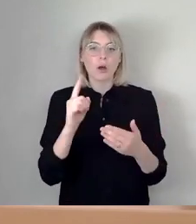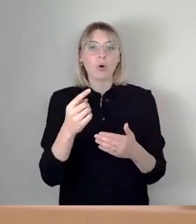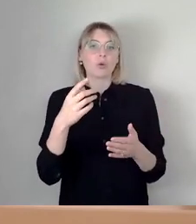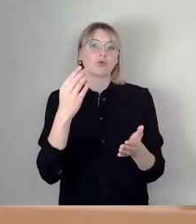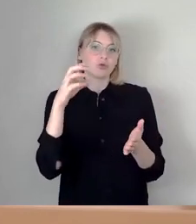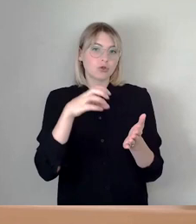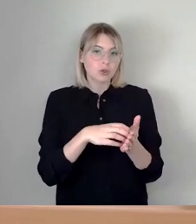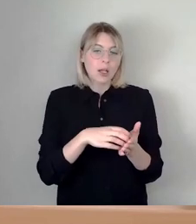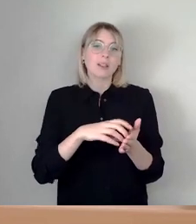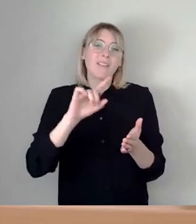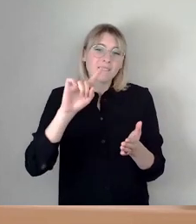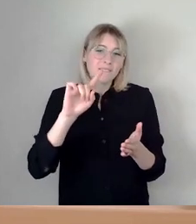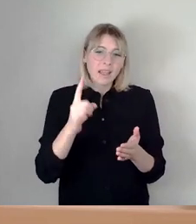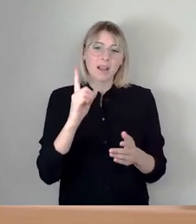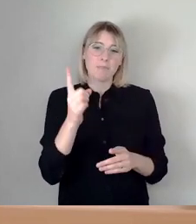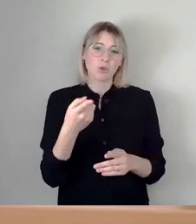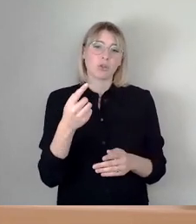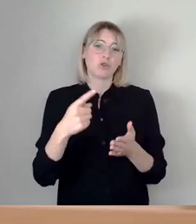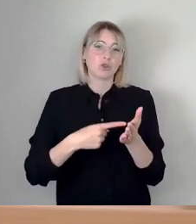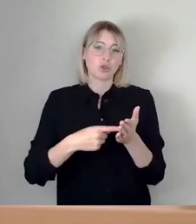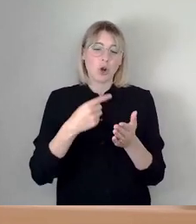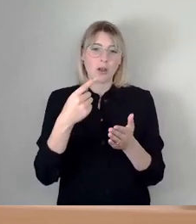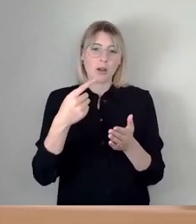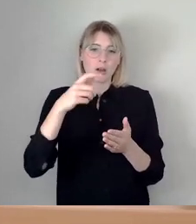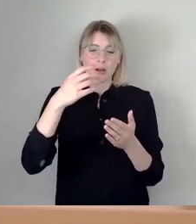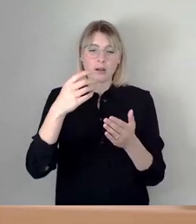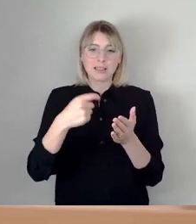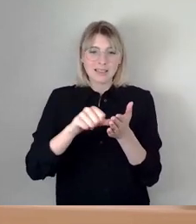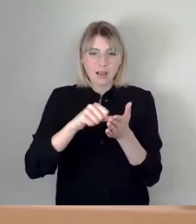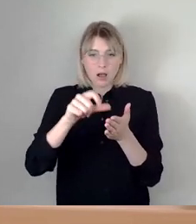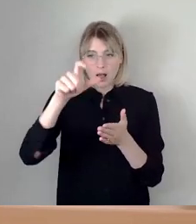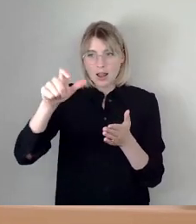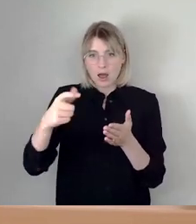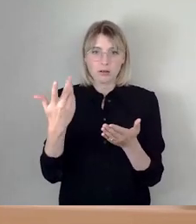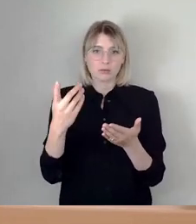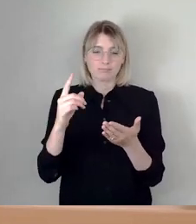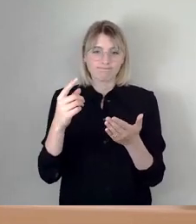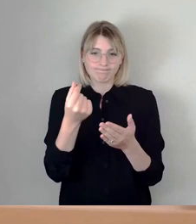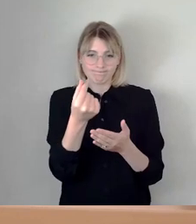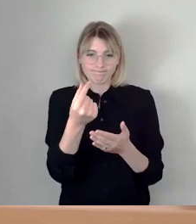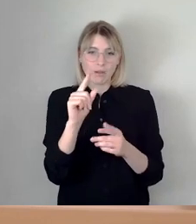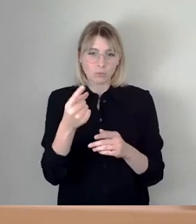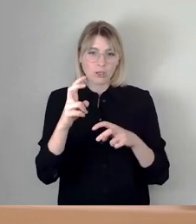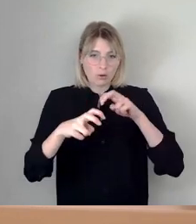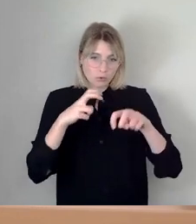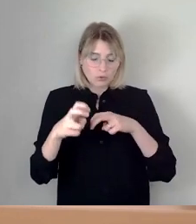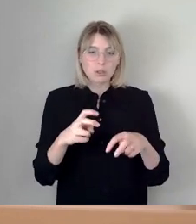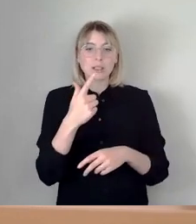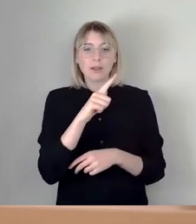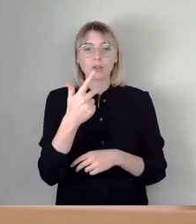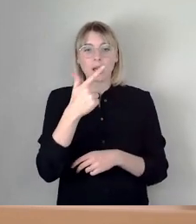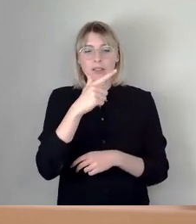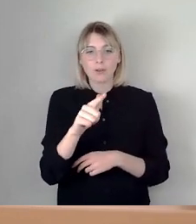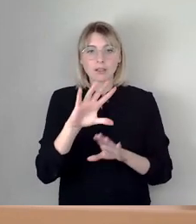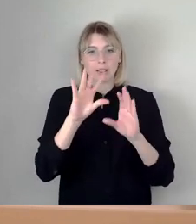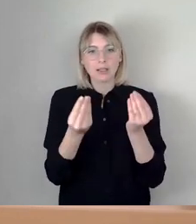wieder auf Steuerzahlermitteln. Das wird ganz, ganz rege in Anspruch genommen. 2023 haben sich da 4.300